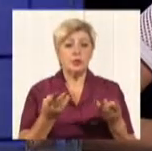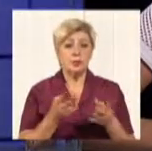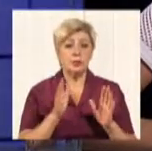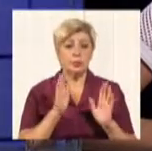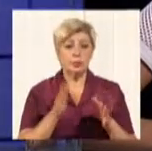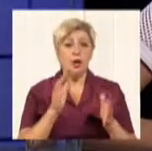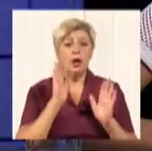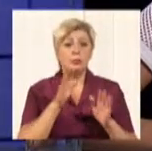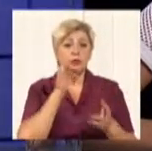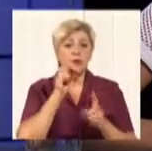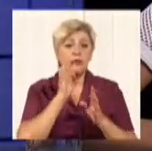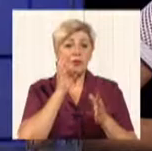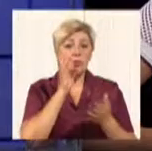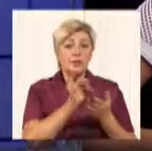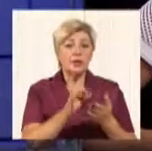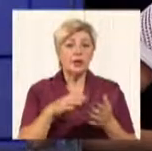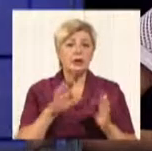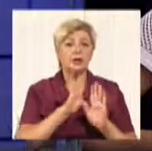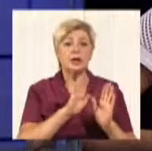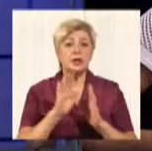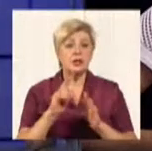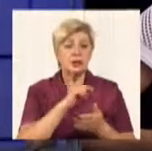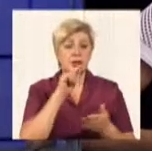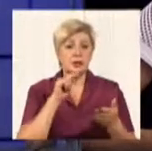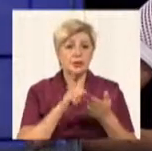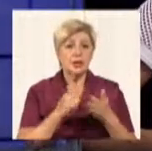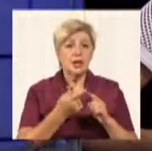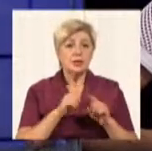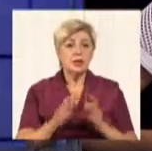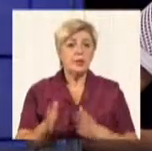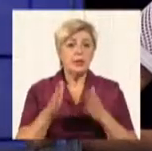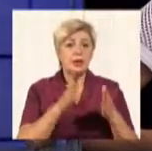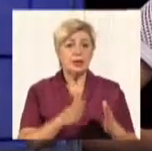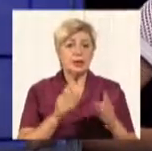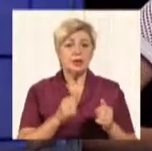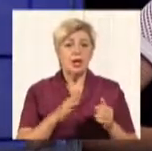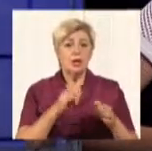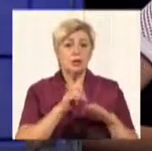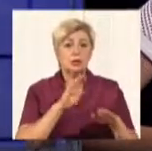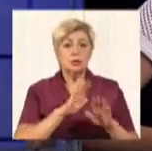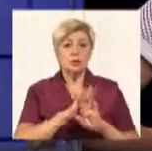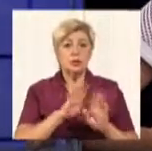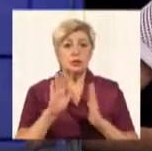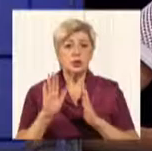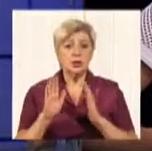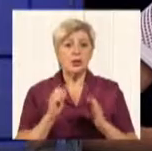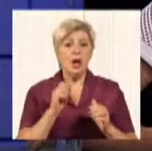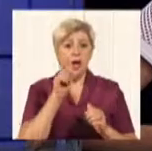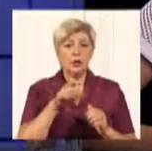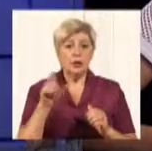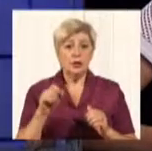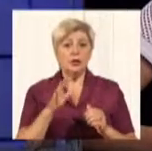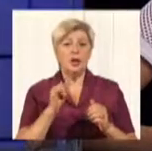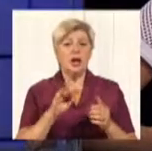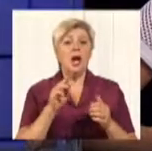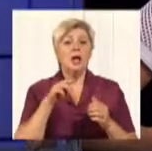відповідатимемо не тільки на запитання, ну, адже ж цей перехід стосується не тільки громадян, він стосується ще, наприклад, і телекомпаній. І ми